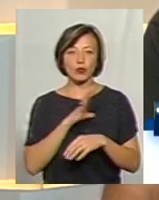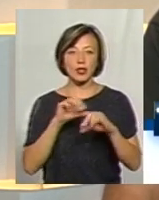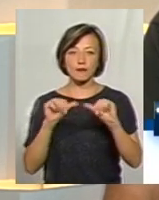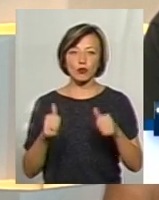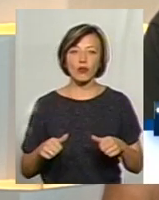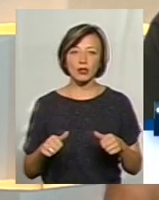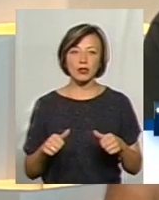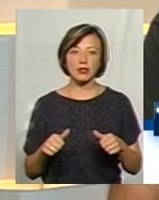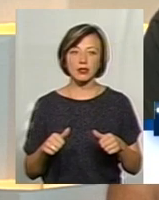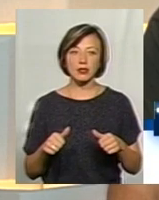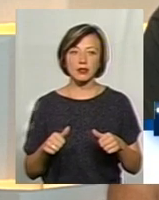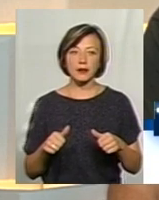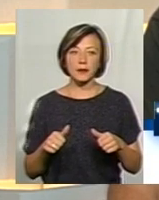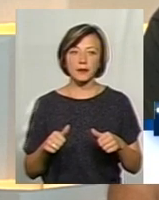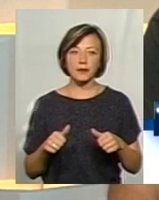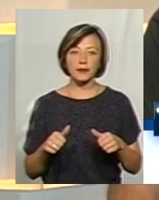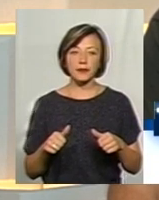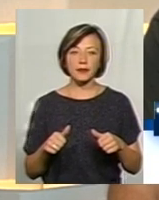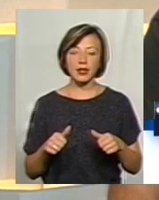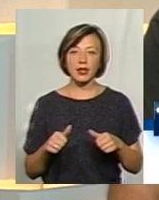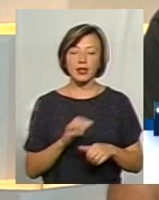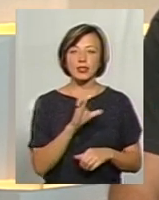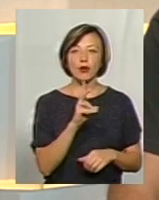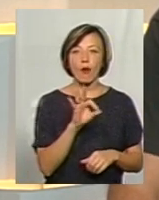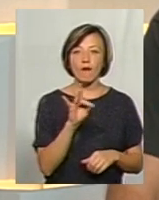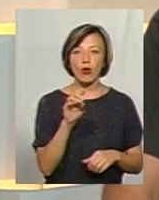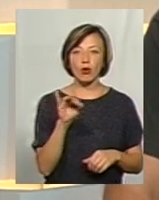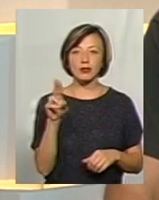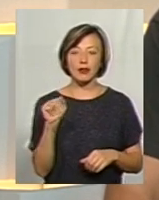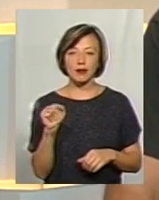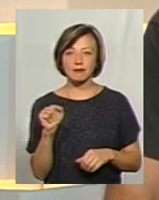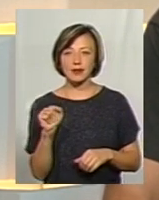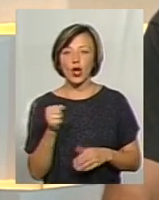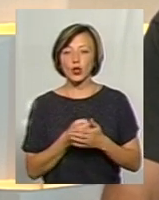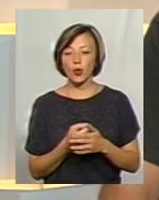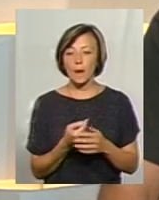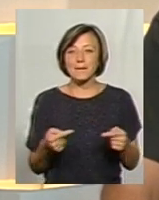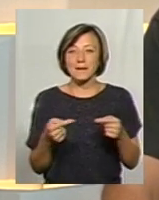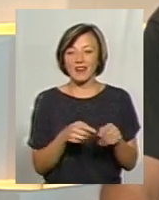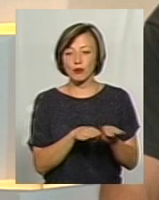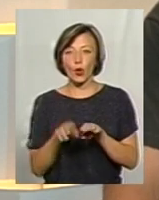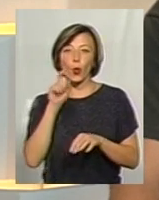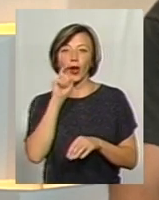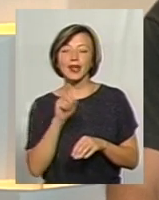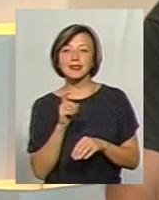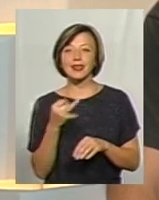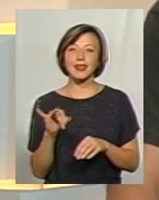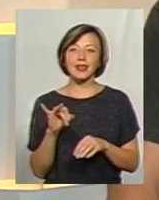сформульована Григорієм Савовичем Сковородою. Тобто до певної міри якийсь собі український